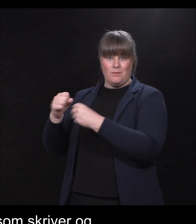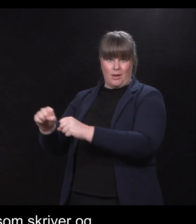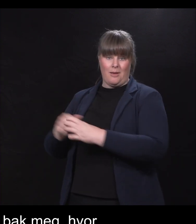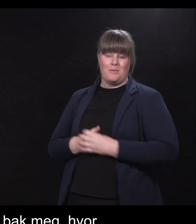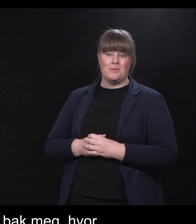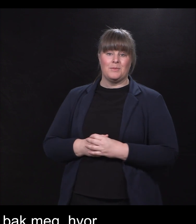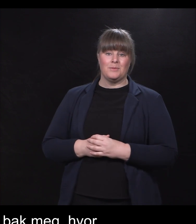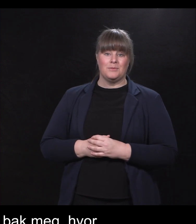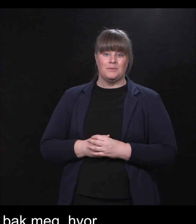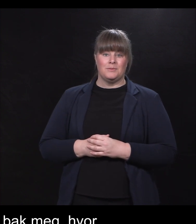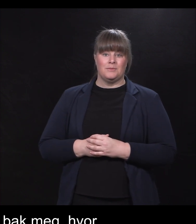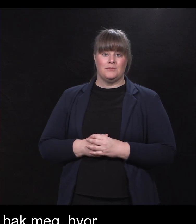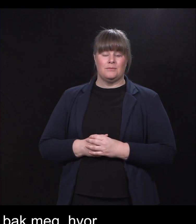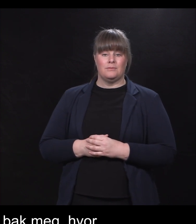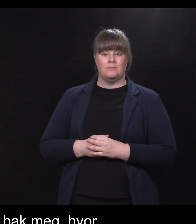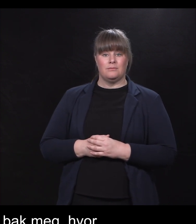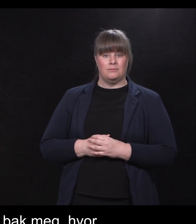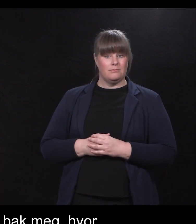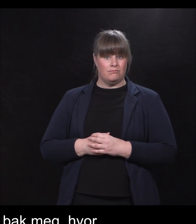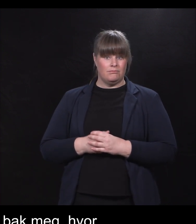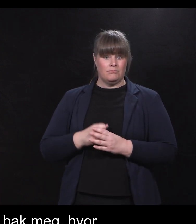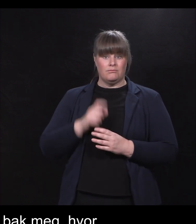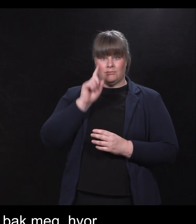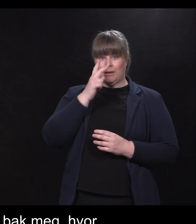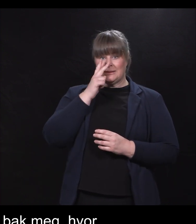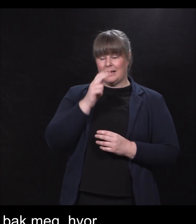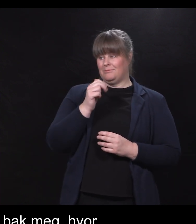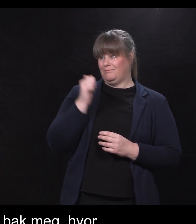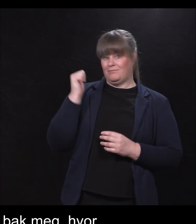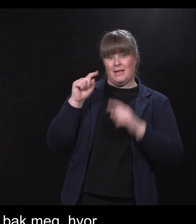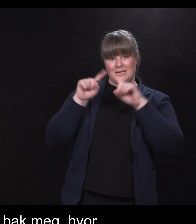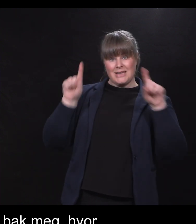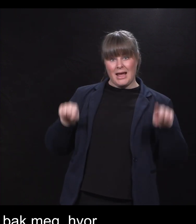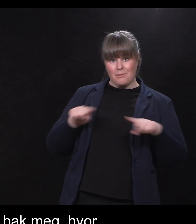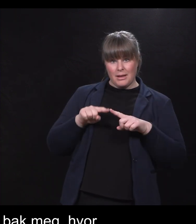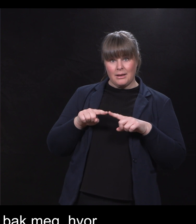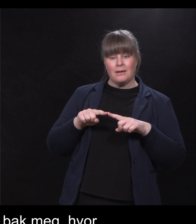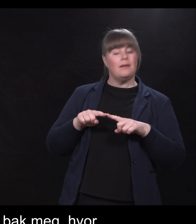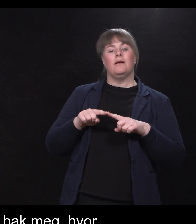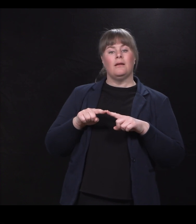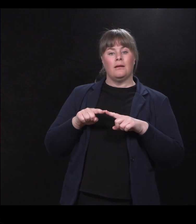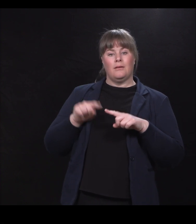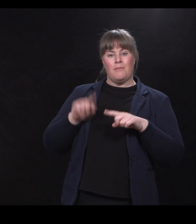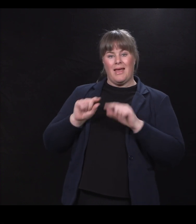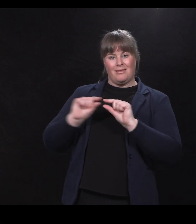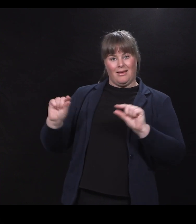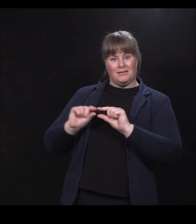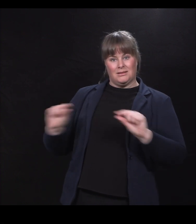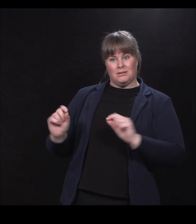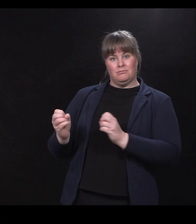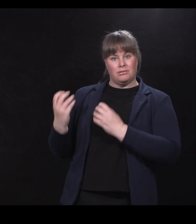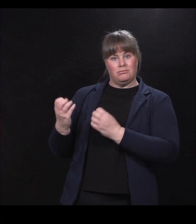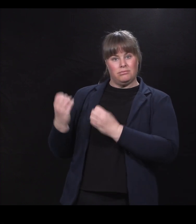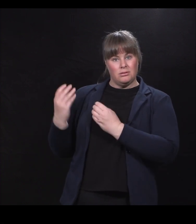Det kan dere blant annet se på skjermen bak meg, hvor det jeg sier tekstes. I tillegg så har vi